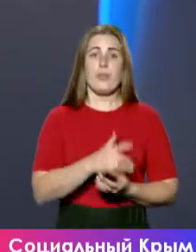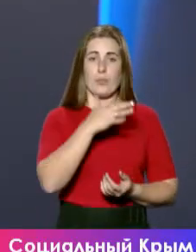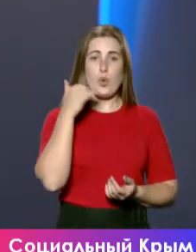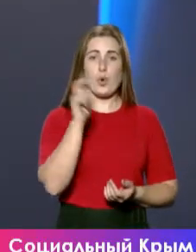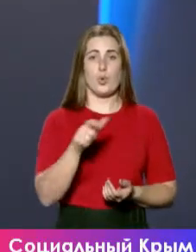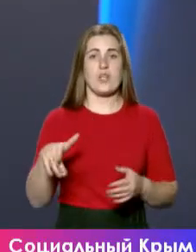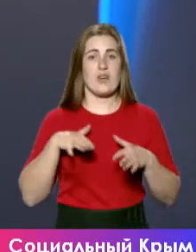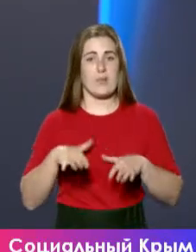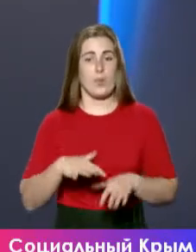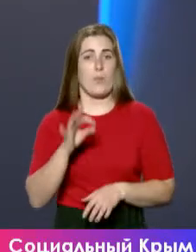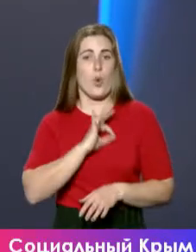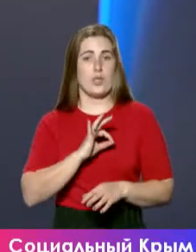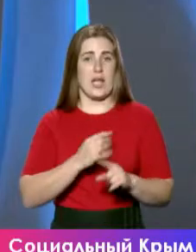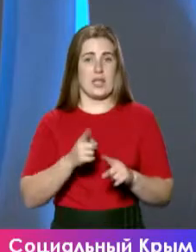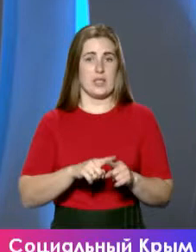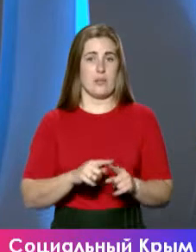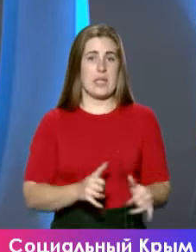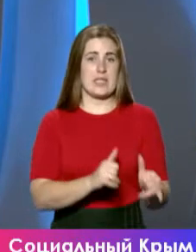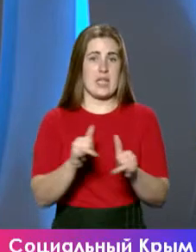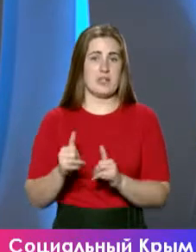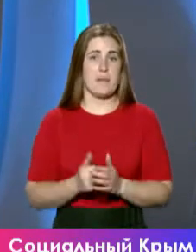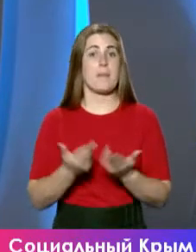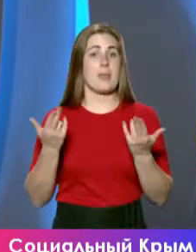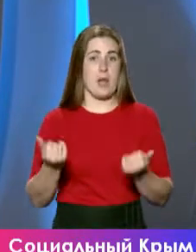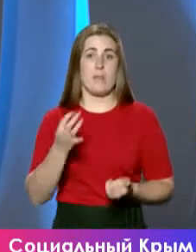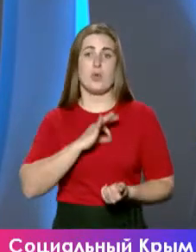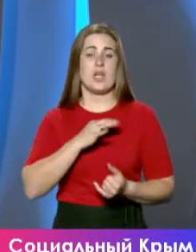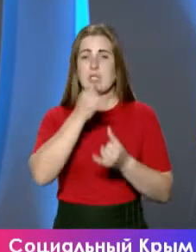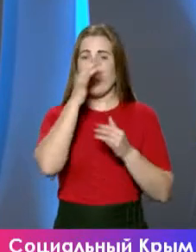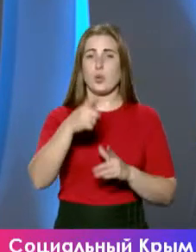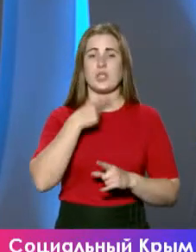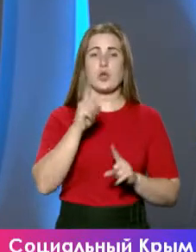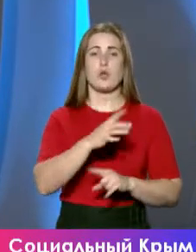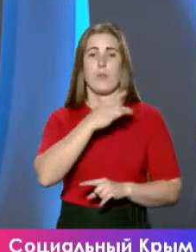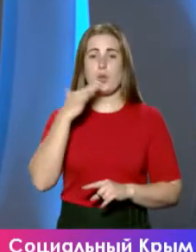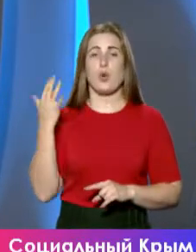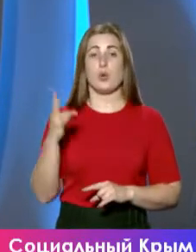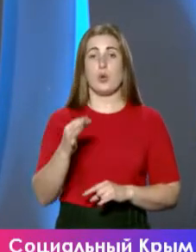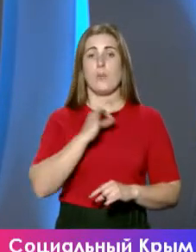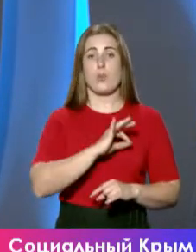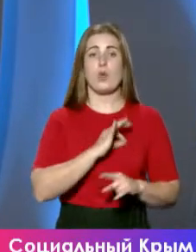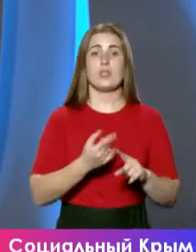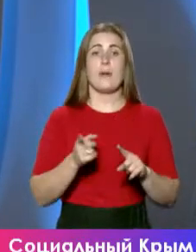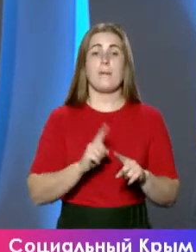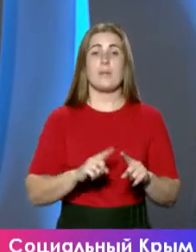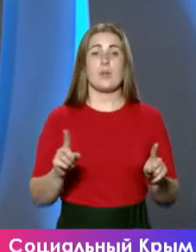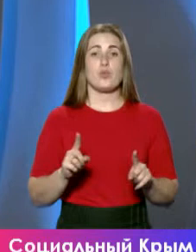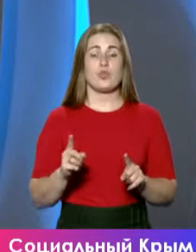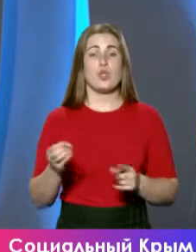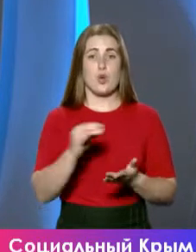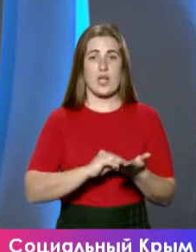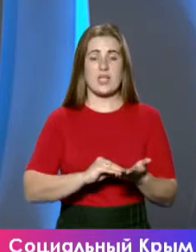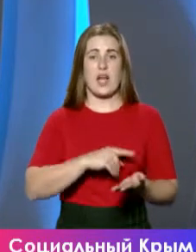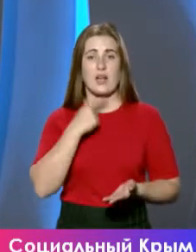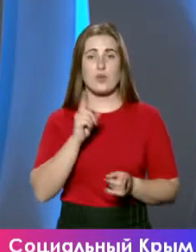пользуются вот этим сервисом? Да, пользуются. Не могу сказать, что много, но пользуются этим сервисом, потому что, еще раз говорю, что